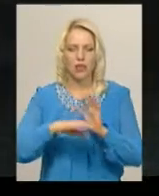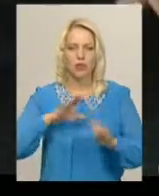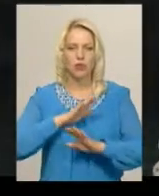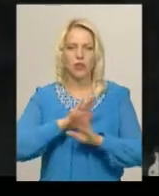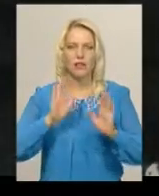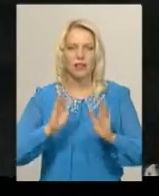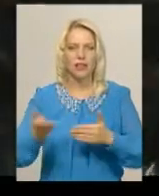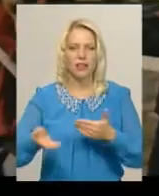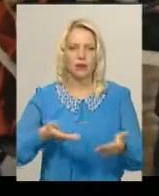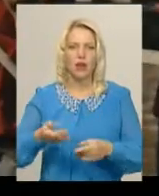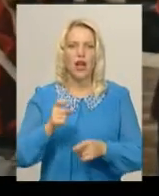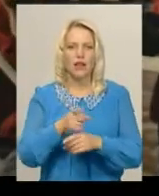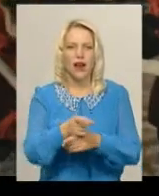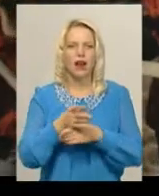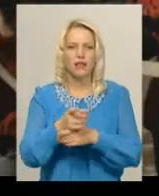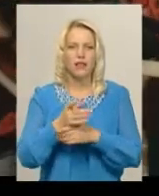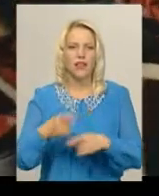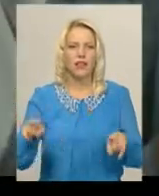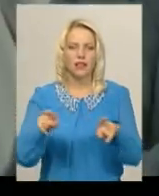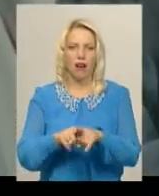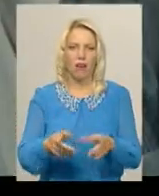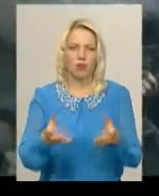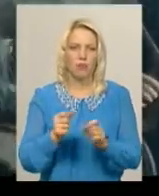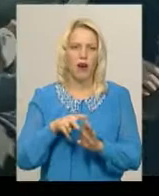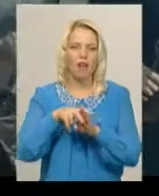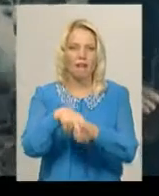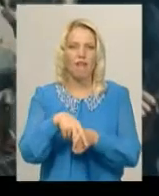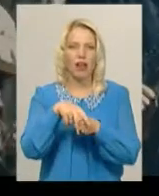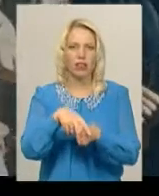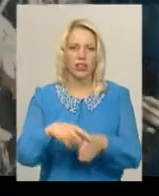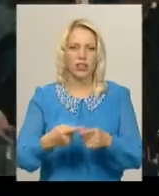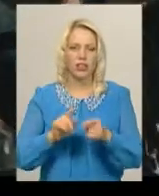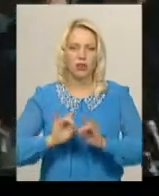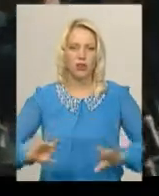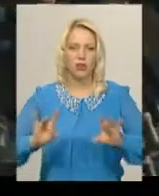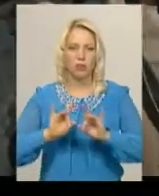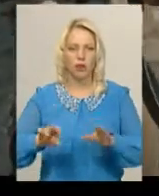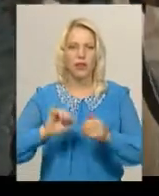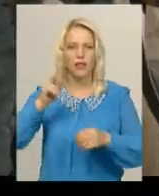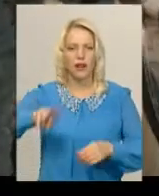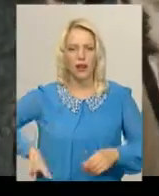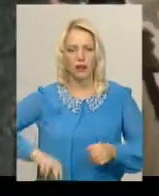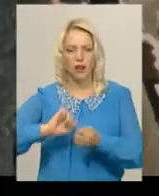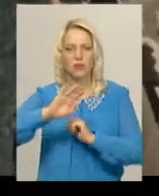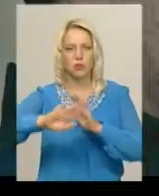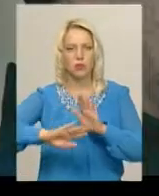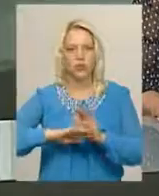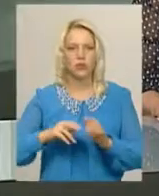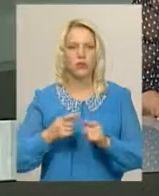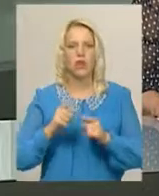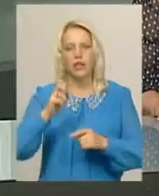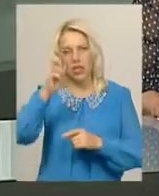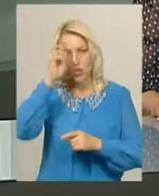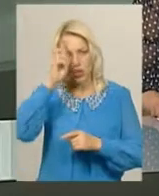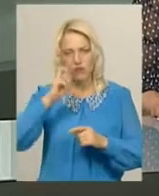піхота і артилерія, а й вперше брали участь вершники, повідомляє директор Кам'янець-Подільського державного історичного музею-заповідника